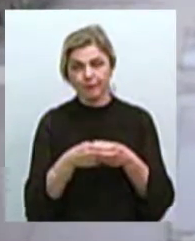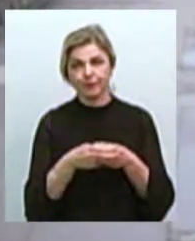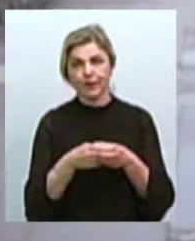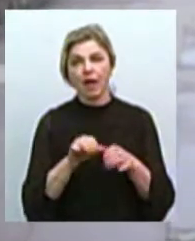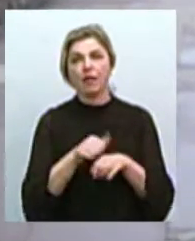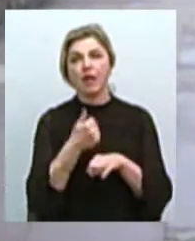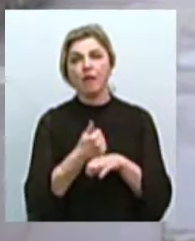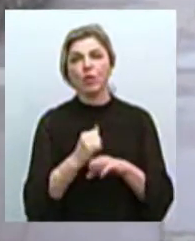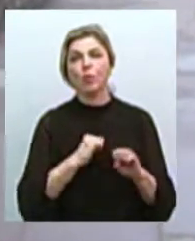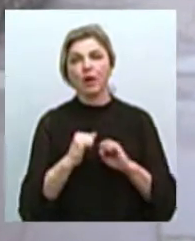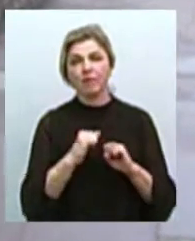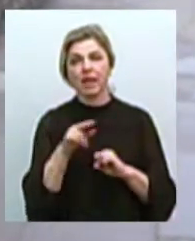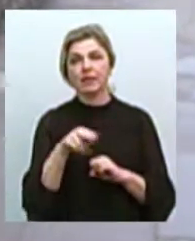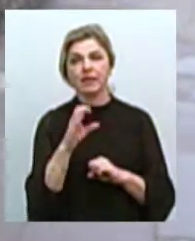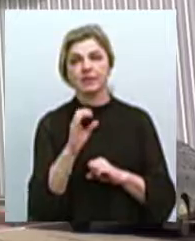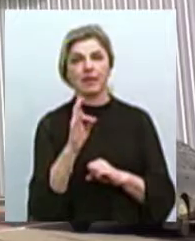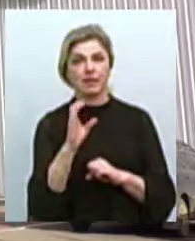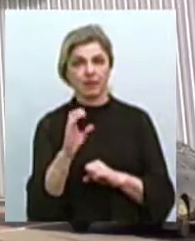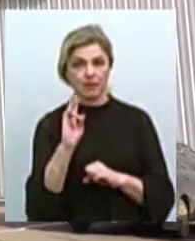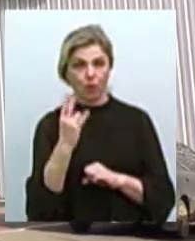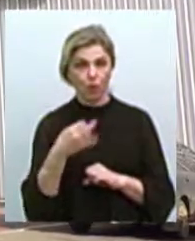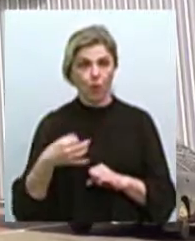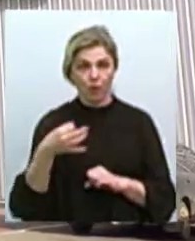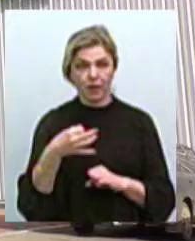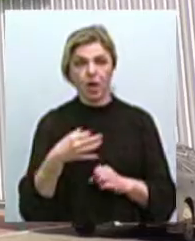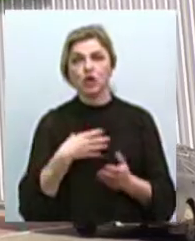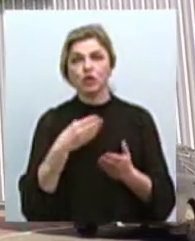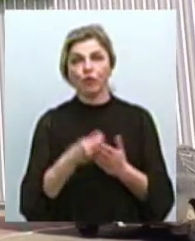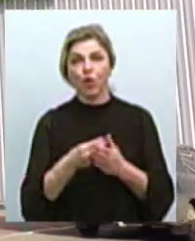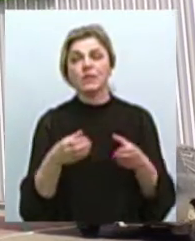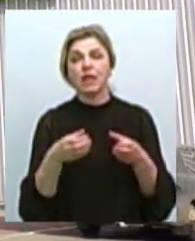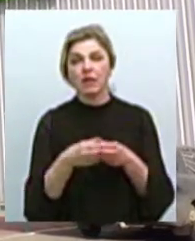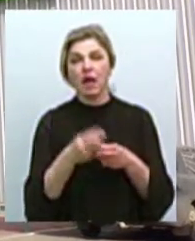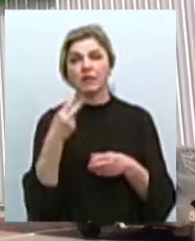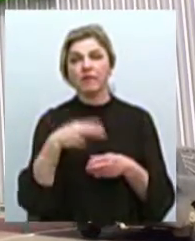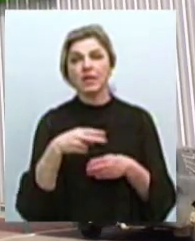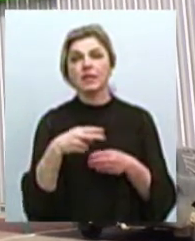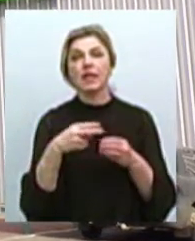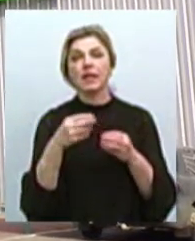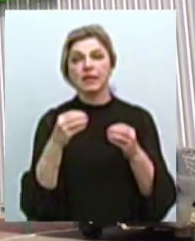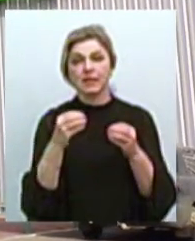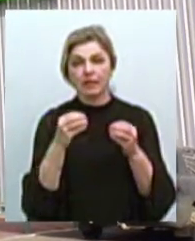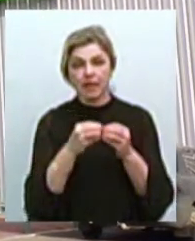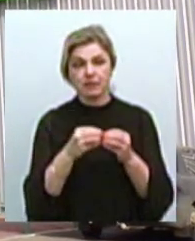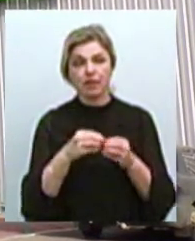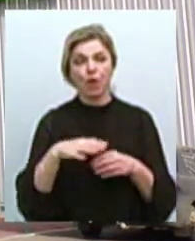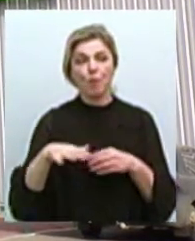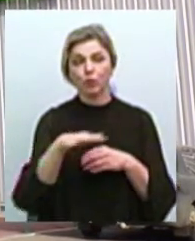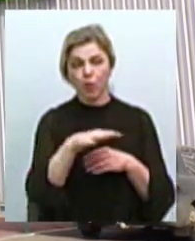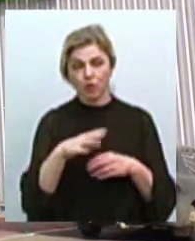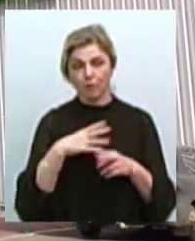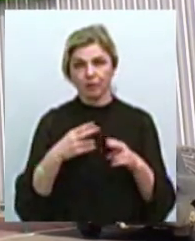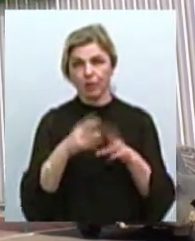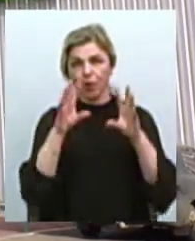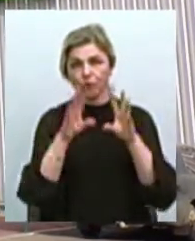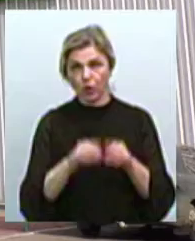управління ДСНС України у Миколаївській області. Силами особового складу о 20.10 пожежу площою 15 квадратних метрів локалізовано,